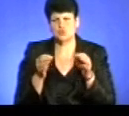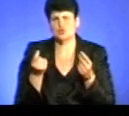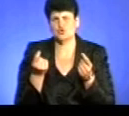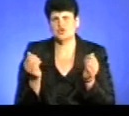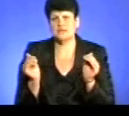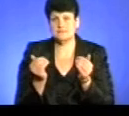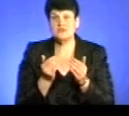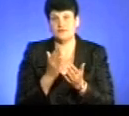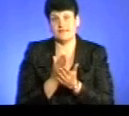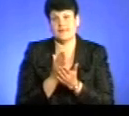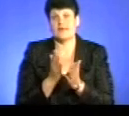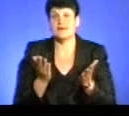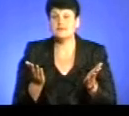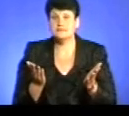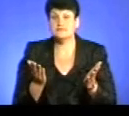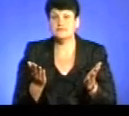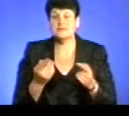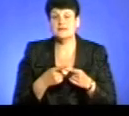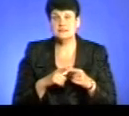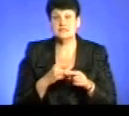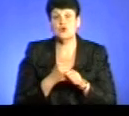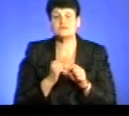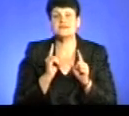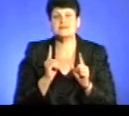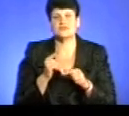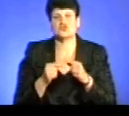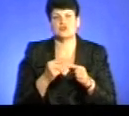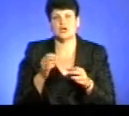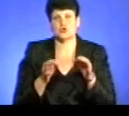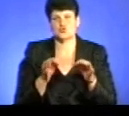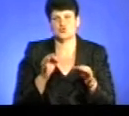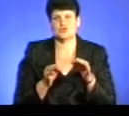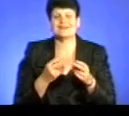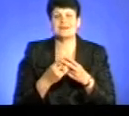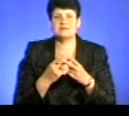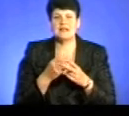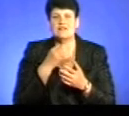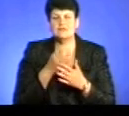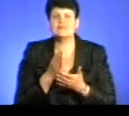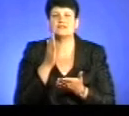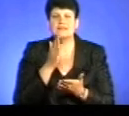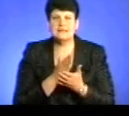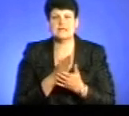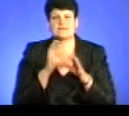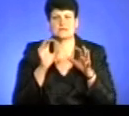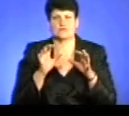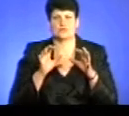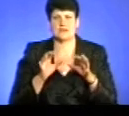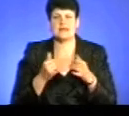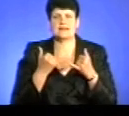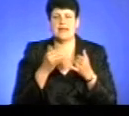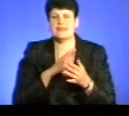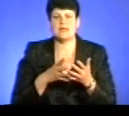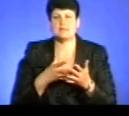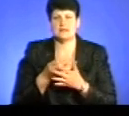таке є. Але це робиться тільки через суд. Кримінальна відповідальність, вона є в законодавстві зараз для неплатників